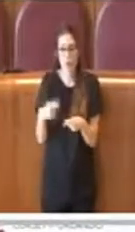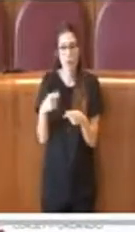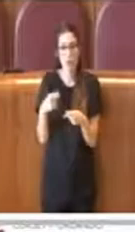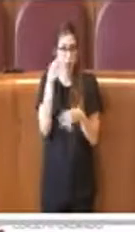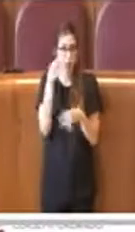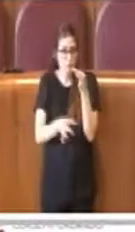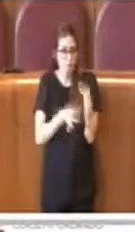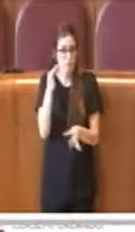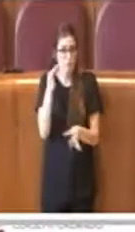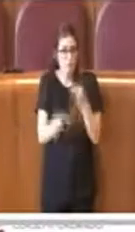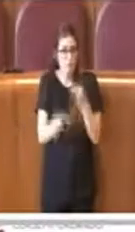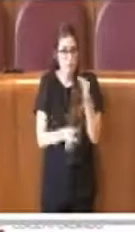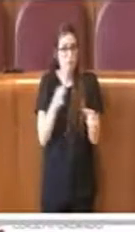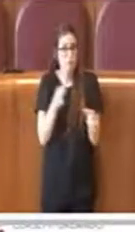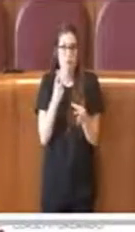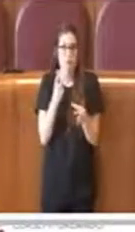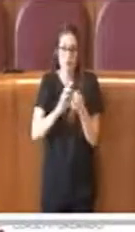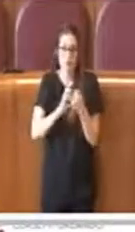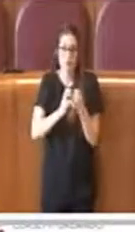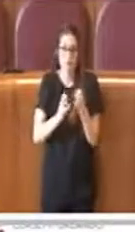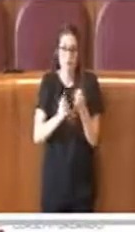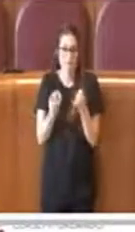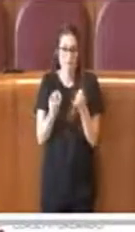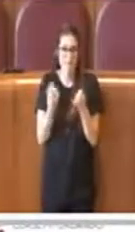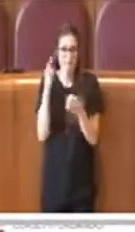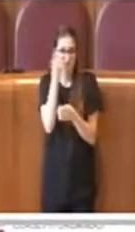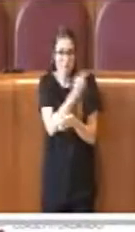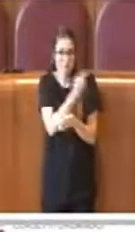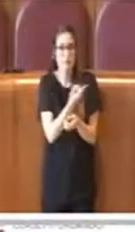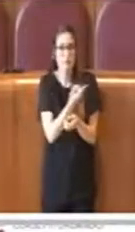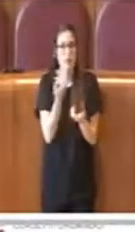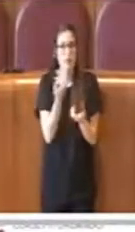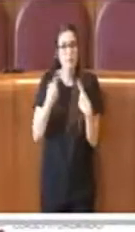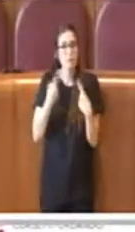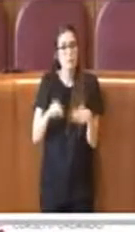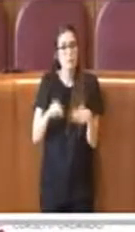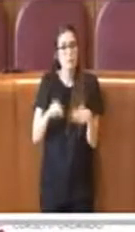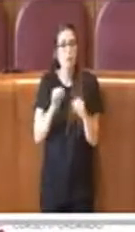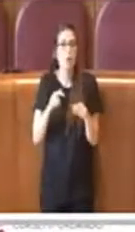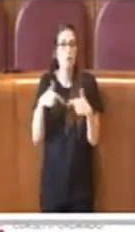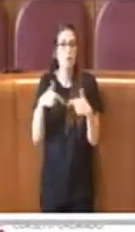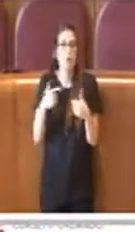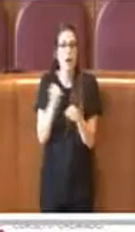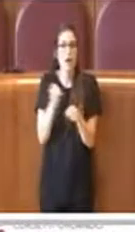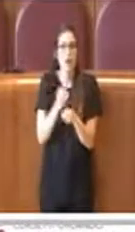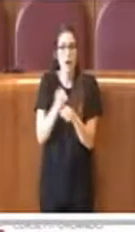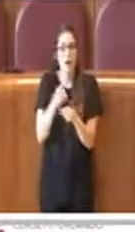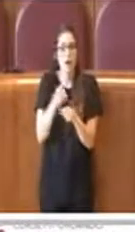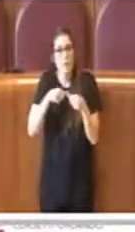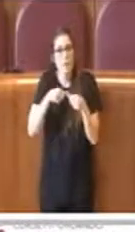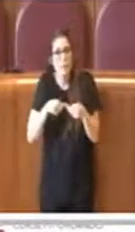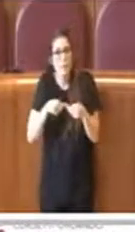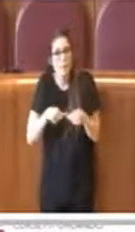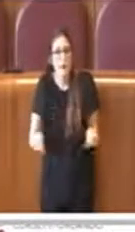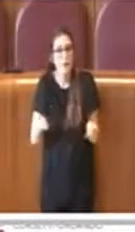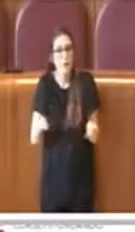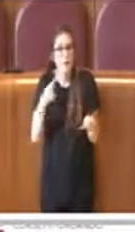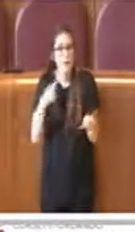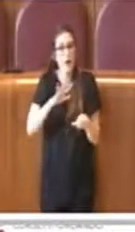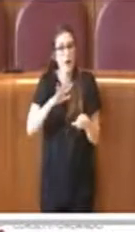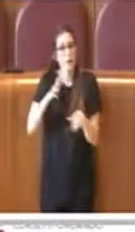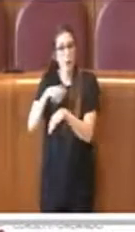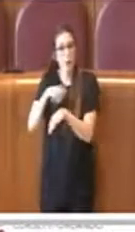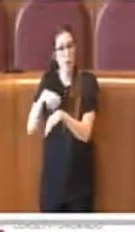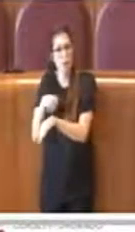di fatto, è molto articolato, è un lavoro che di fatto può rappresentare una base per la regolamentazione di altre consulte e altri